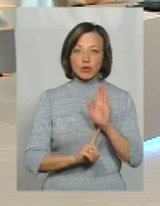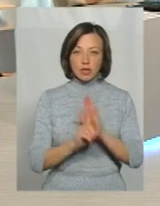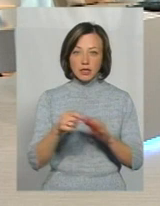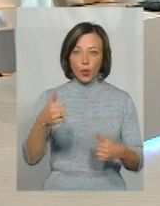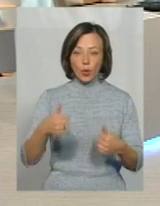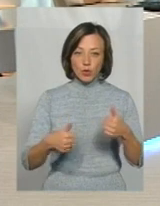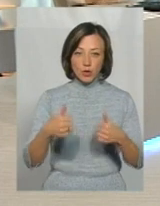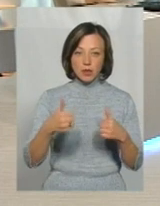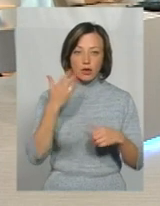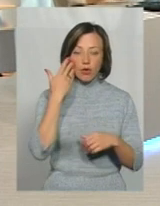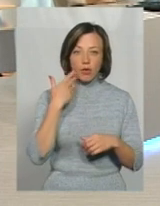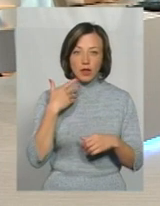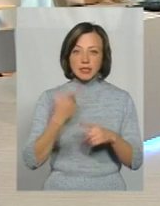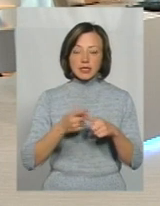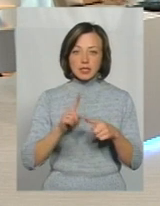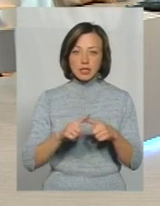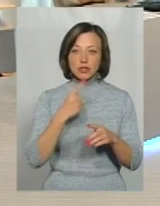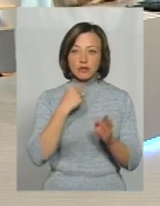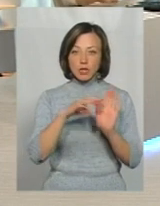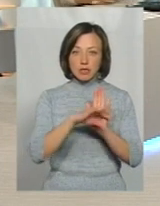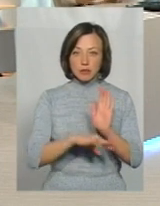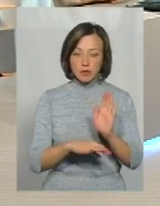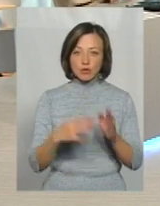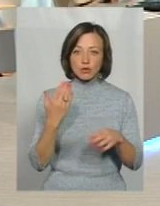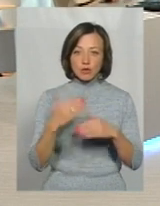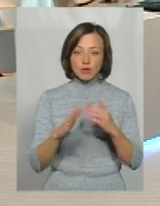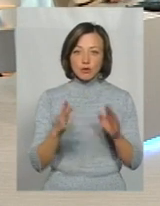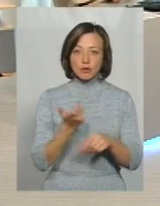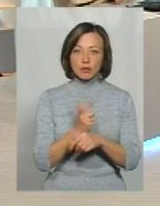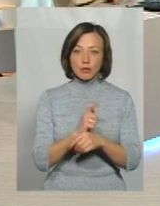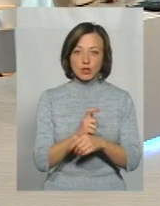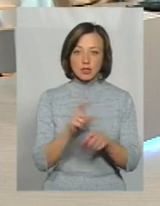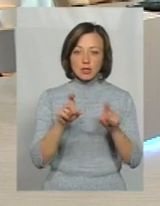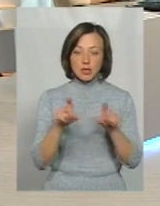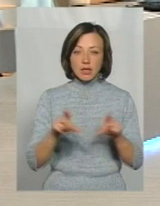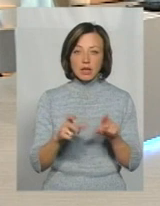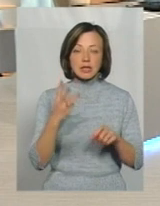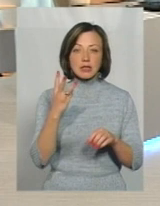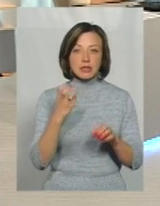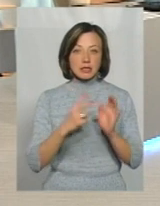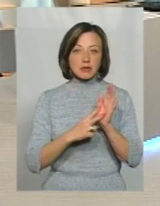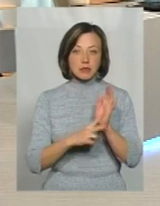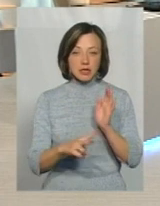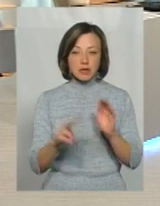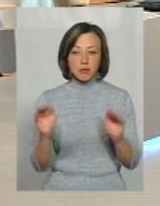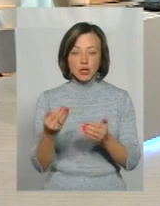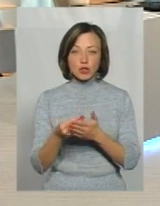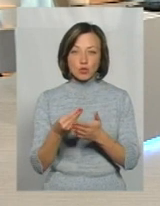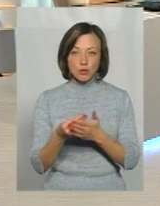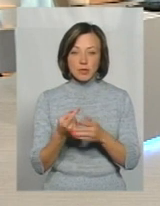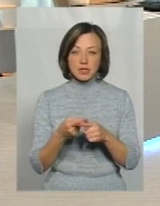конкуренція, коли, в принципі, за цей червоний список вже і будуть більшість закладів. таке 370, це найменша сума.